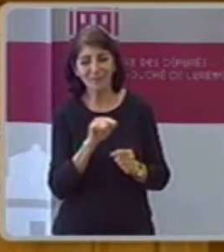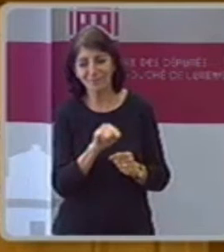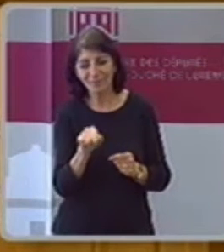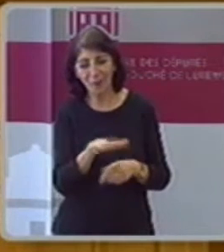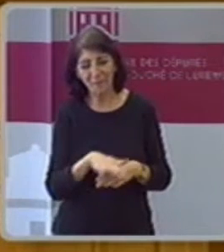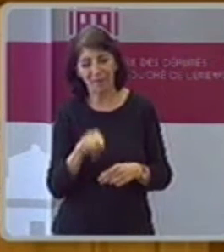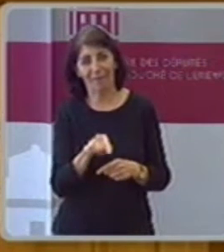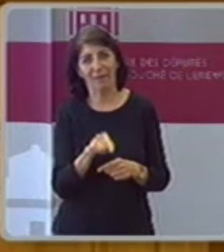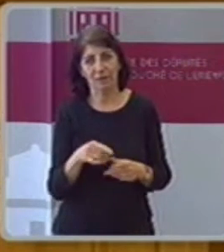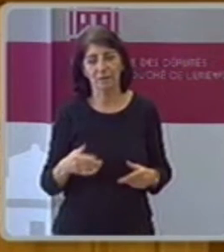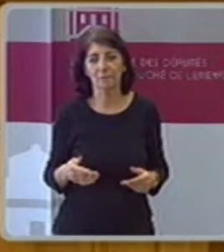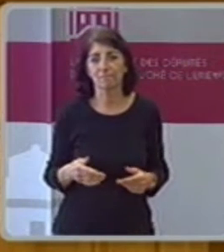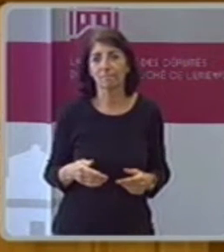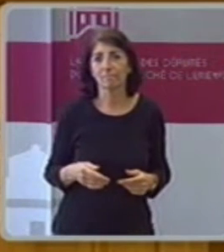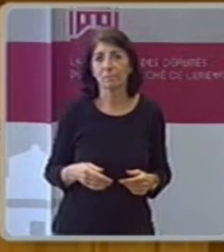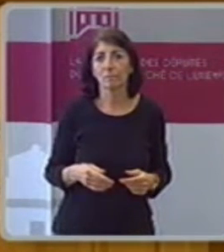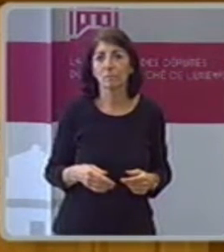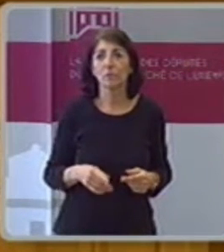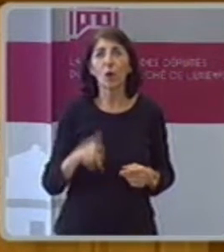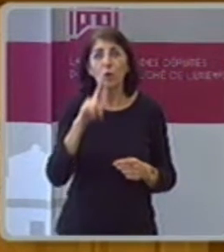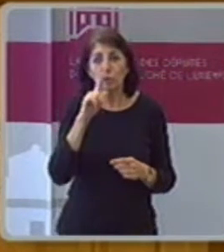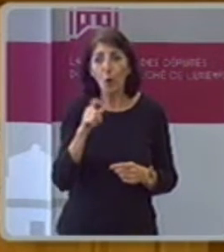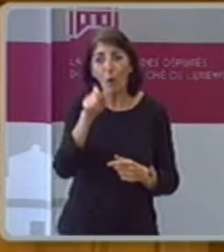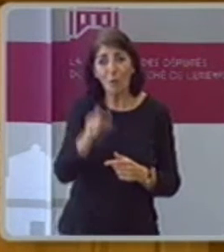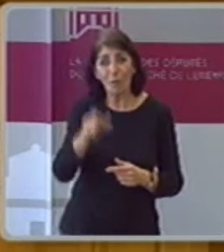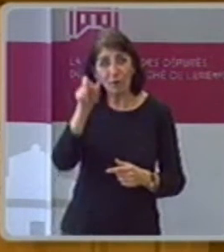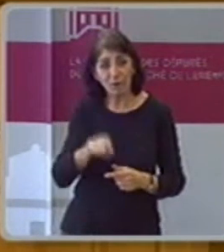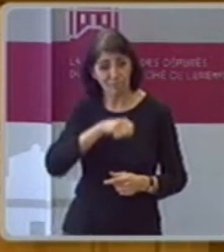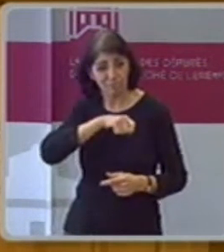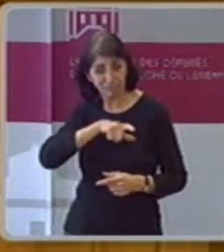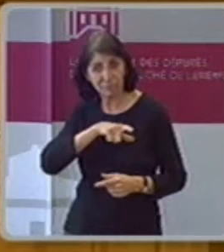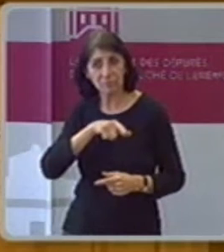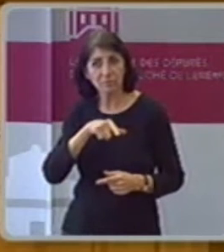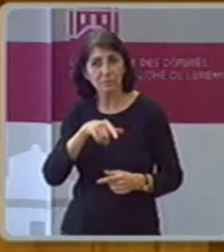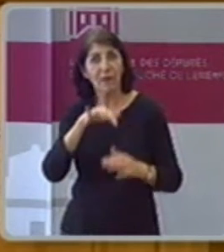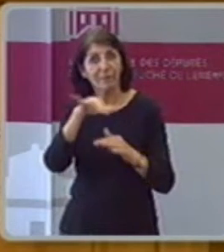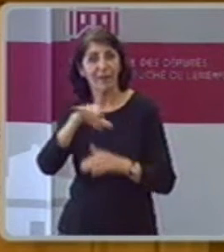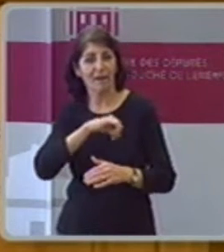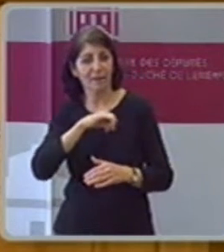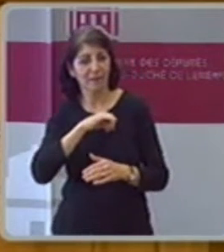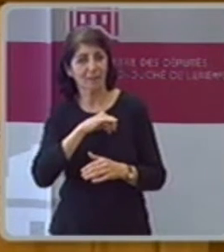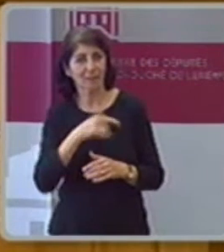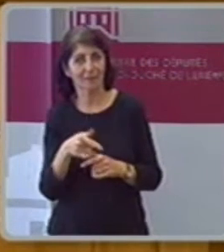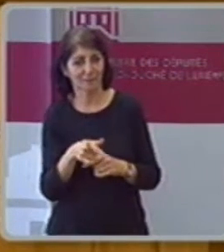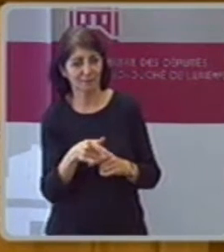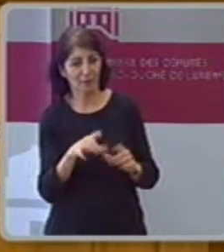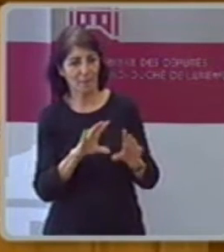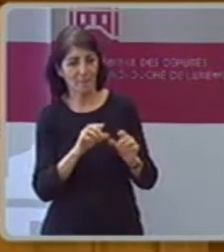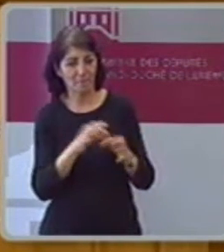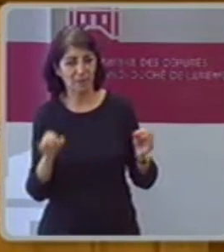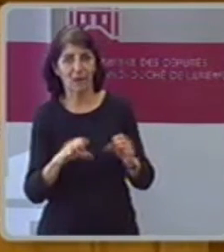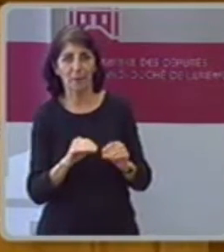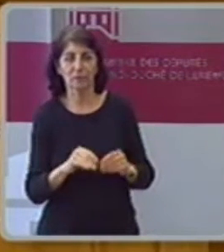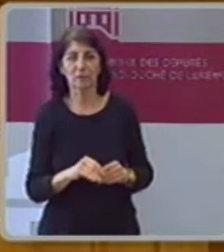.050 Euro über die Subvention des